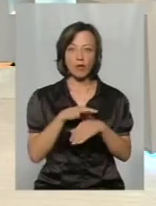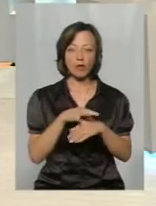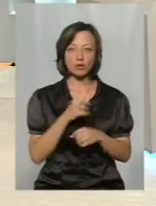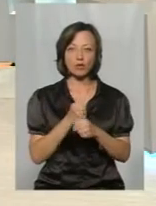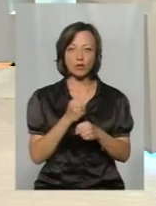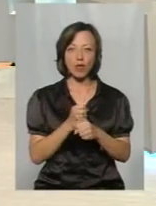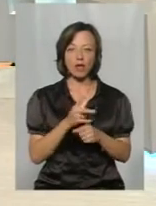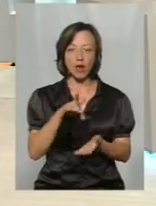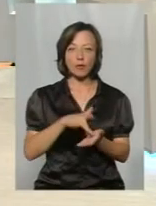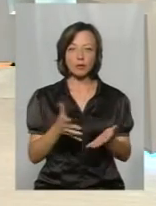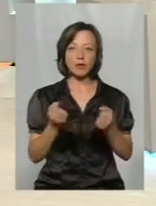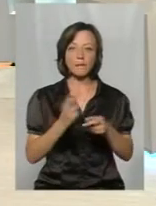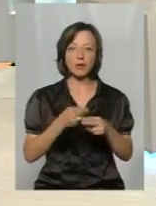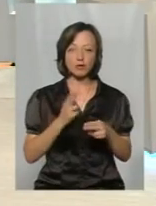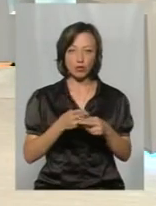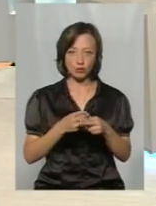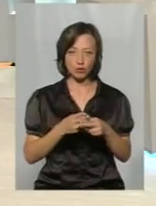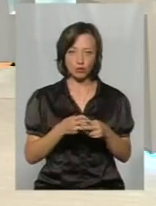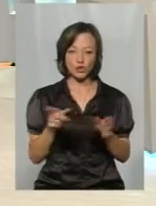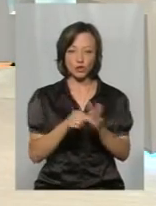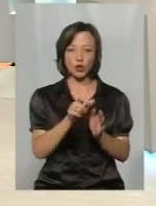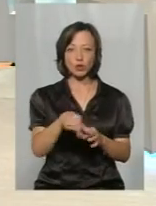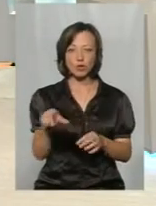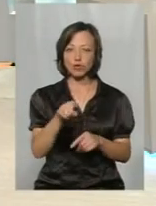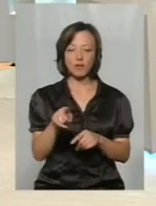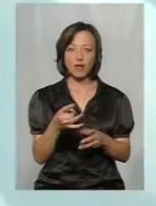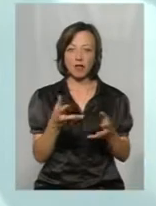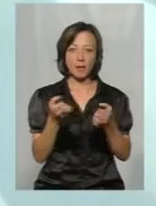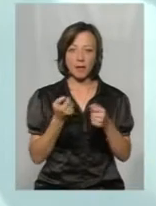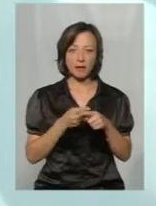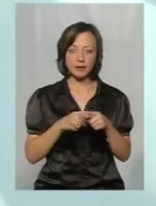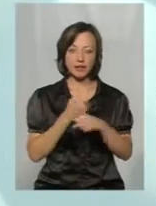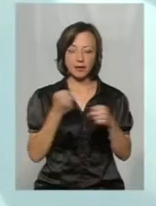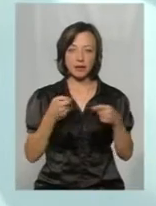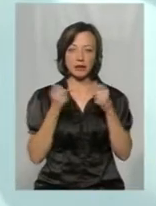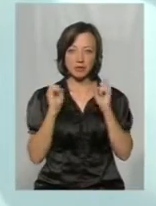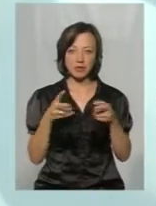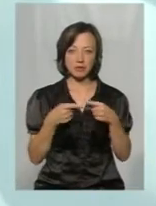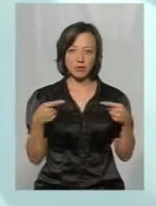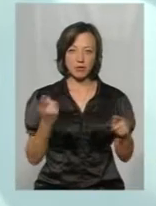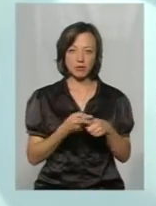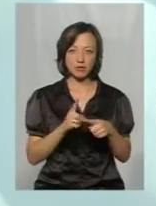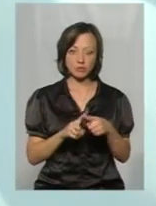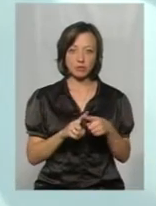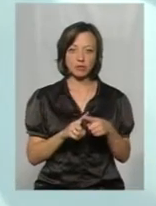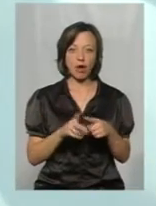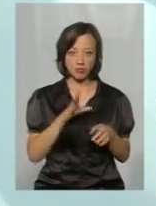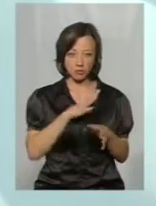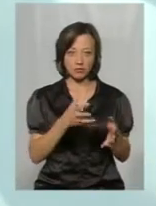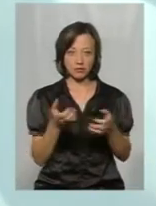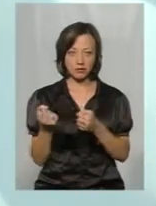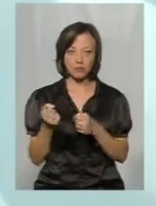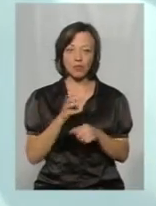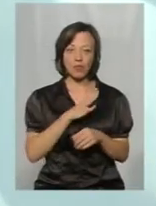роботу на пунктах при металолому з людьми, щоб вони не приймали дані вибухані спечні предмети, бо це являє… А